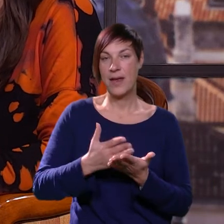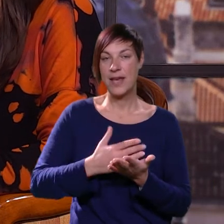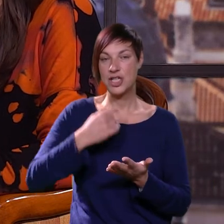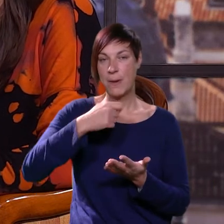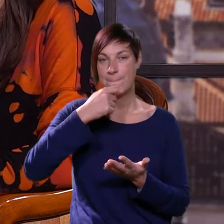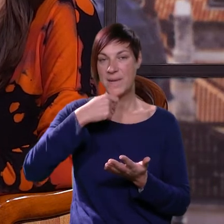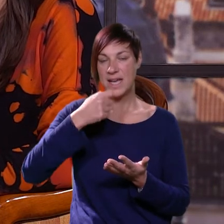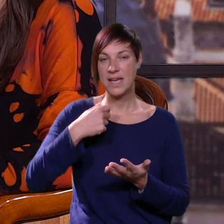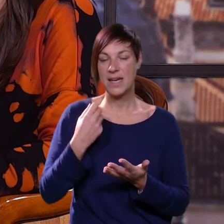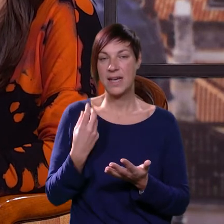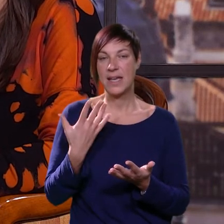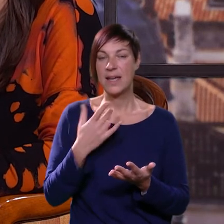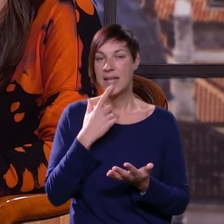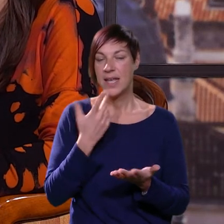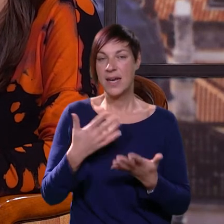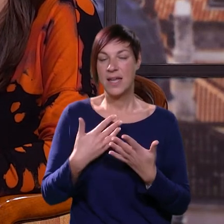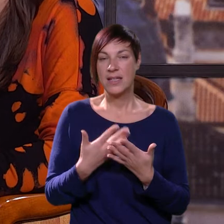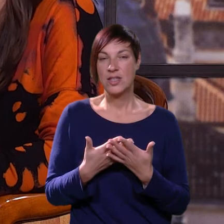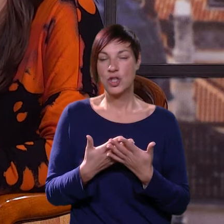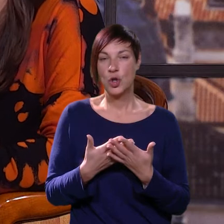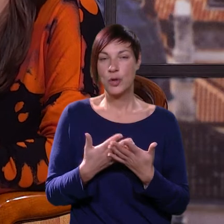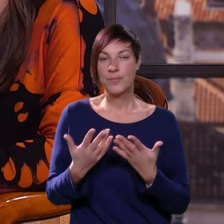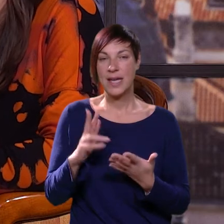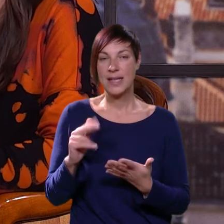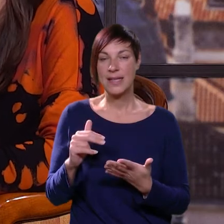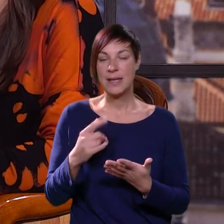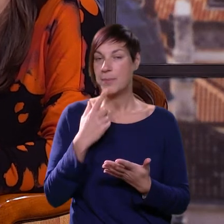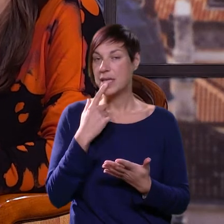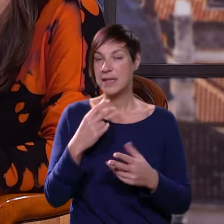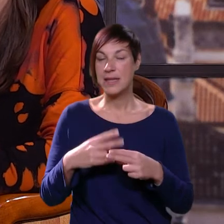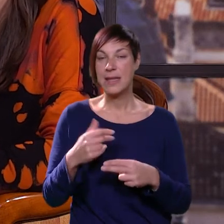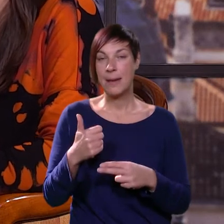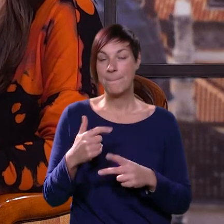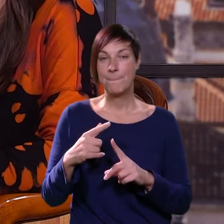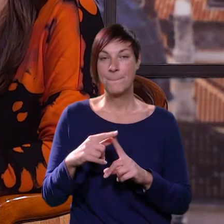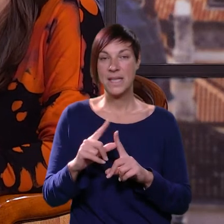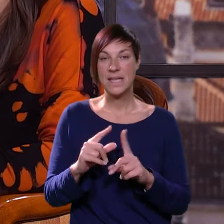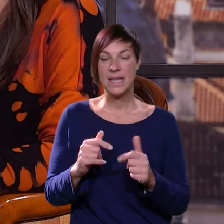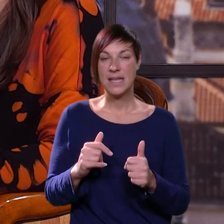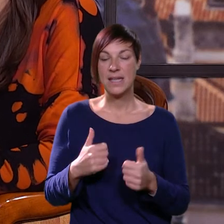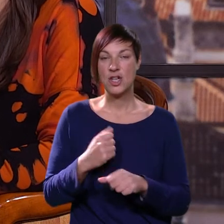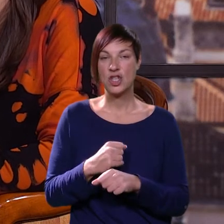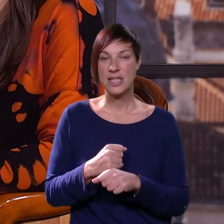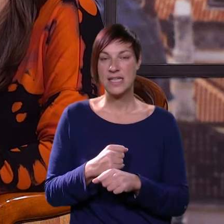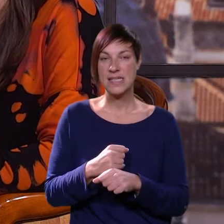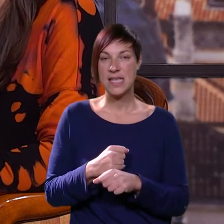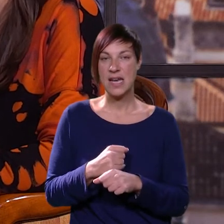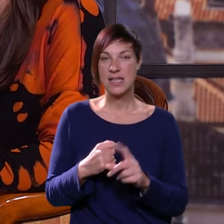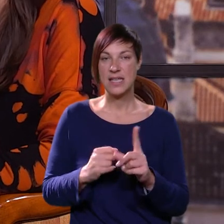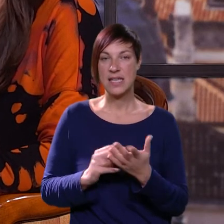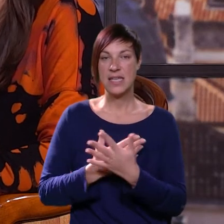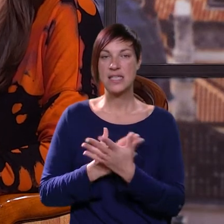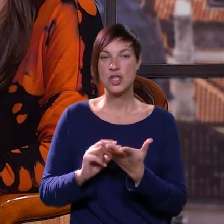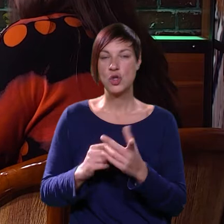prehrane, kad je netko, netko kad ima diabetes tip 1, onda se radi i o